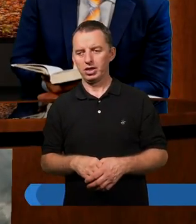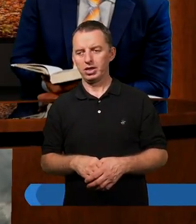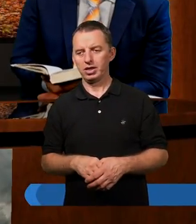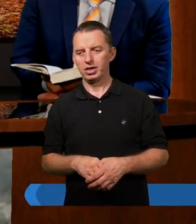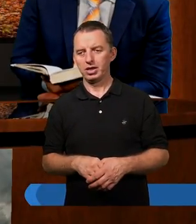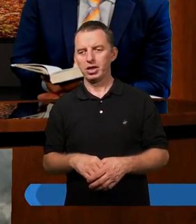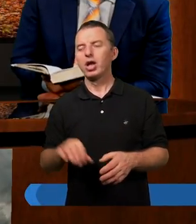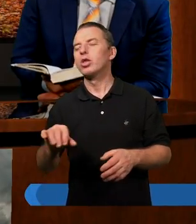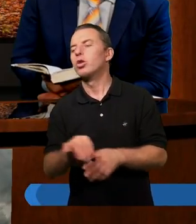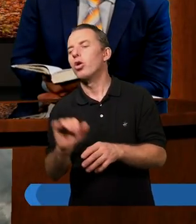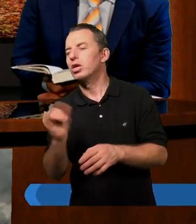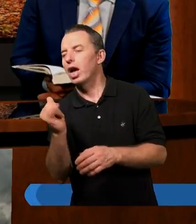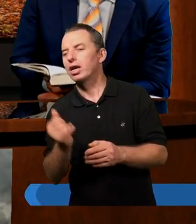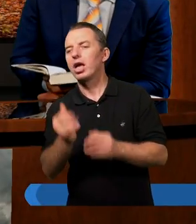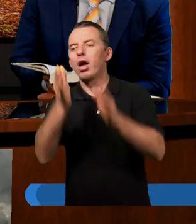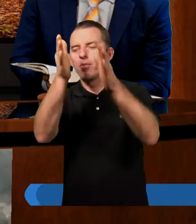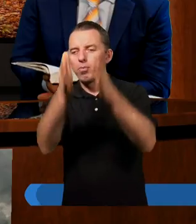Do jakiej postawy?